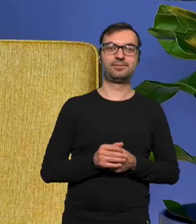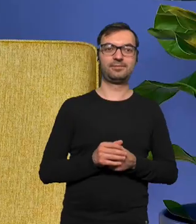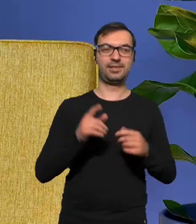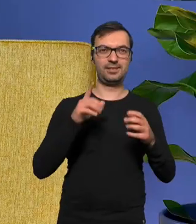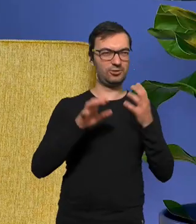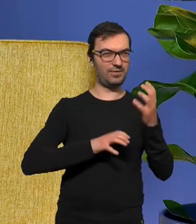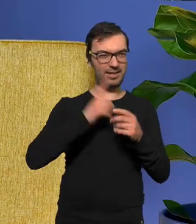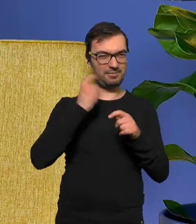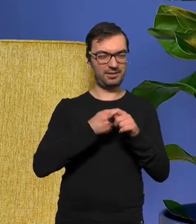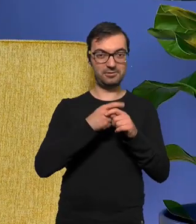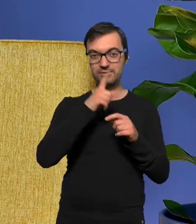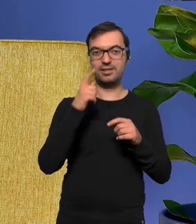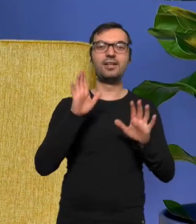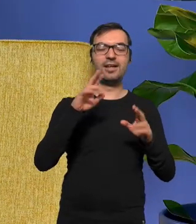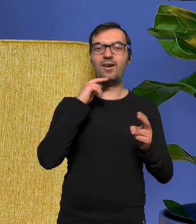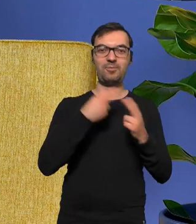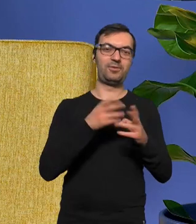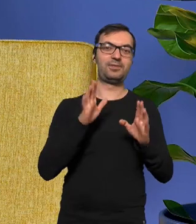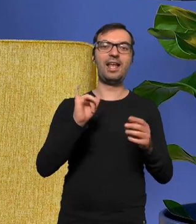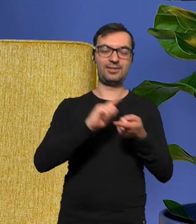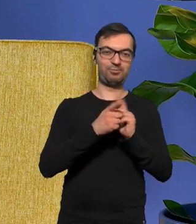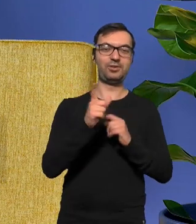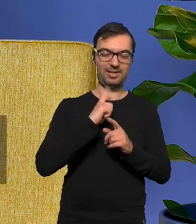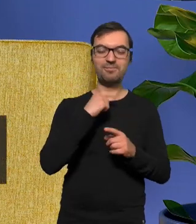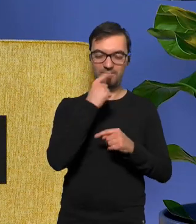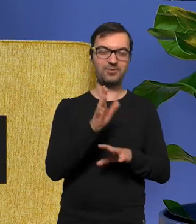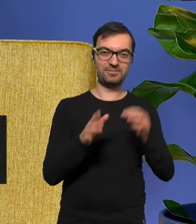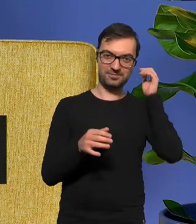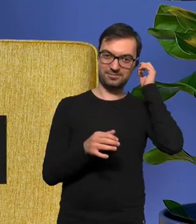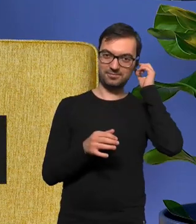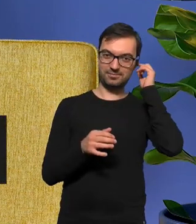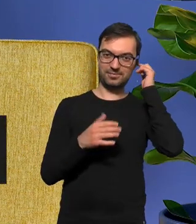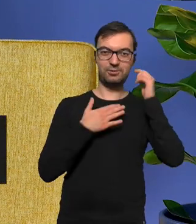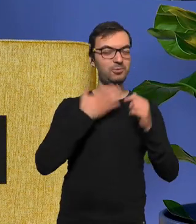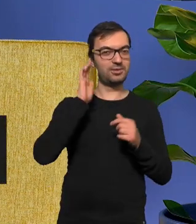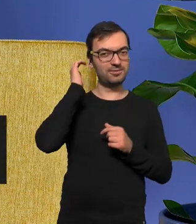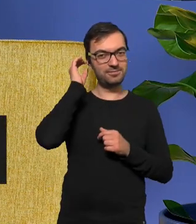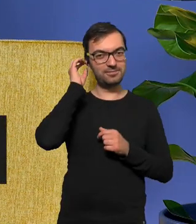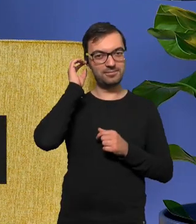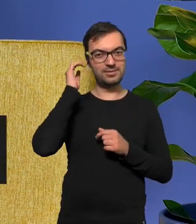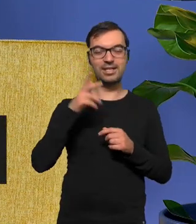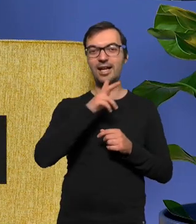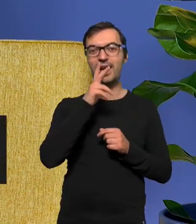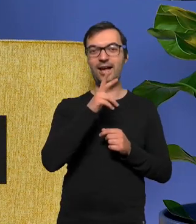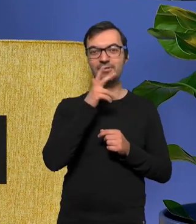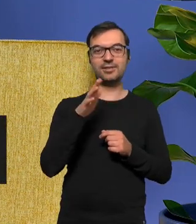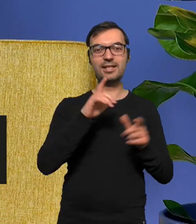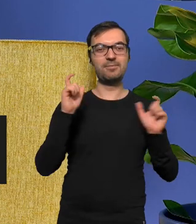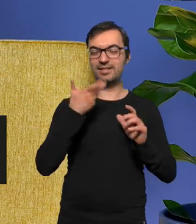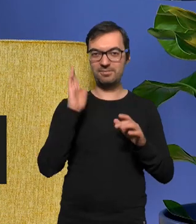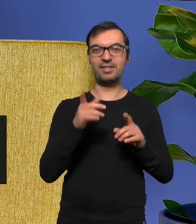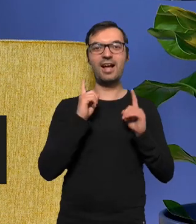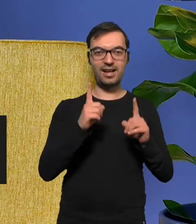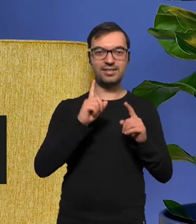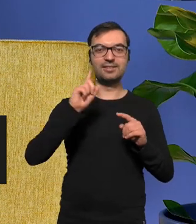światło? tak Żaneta, ja Ci to odpowie jak się spotkamy no w sobotę nie będę na tym afrykańskiej imprezce